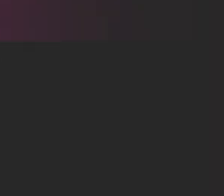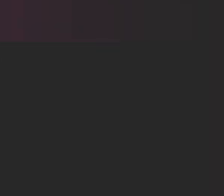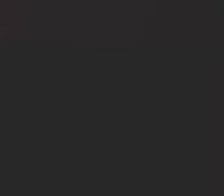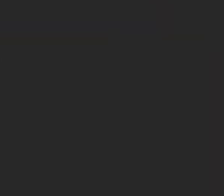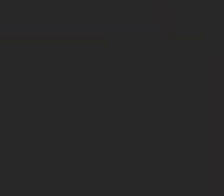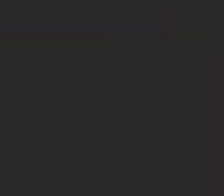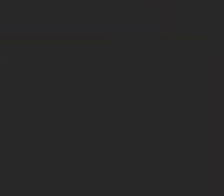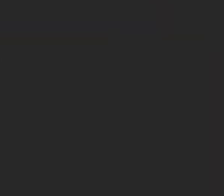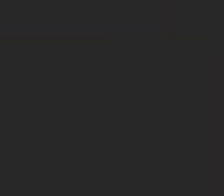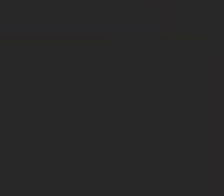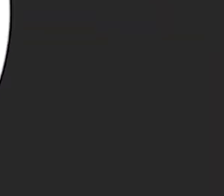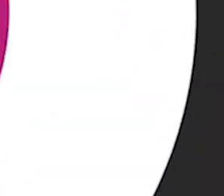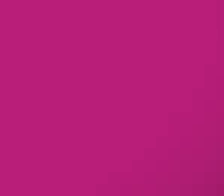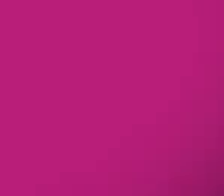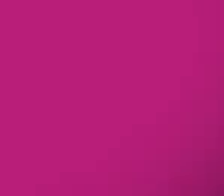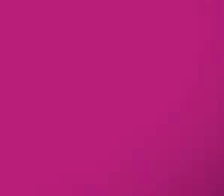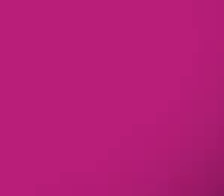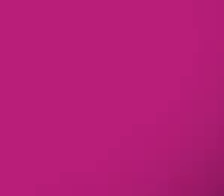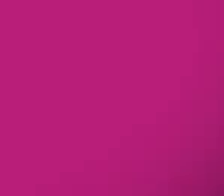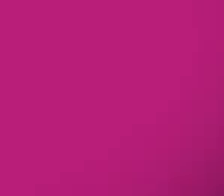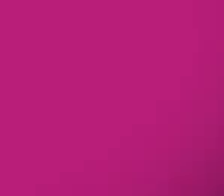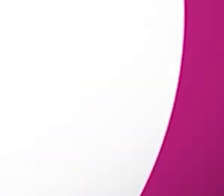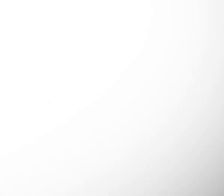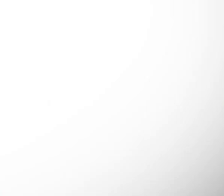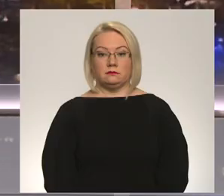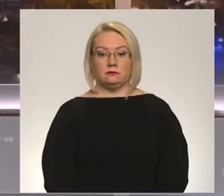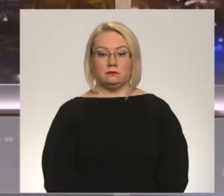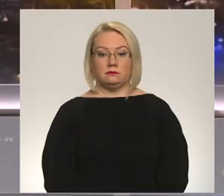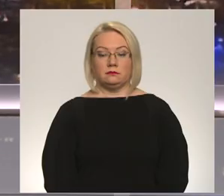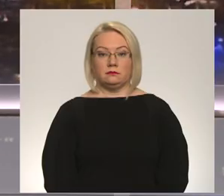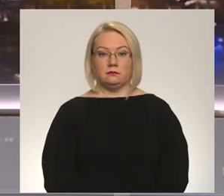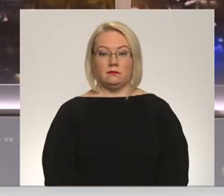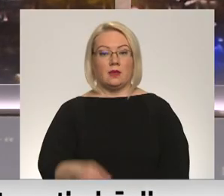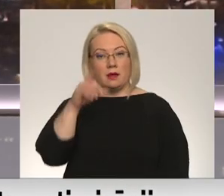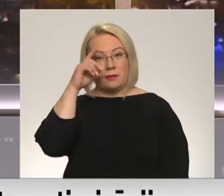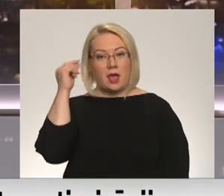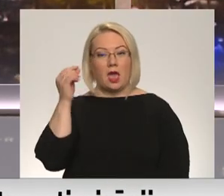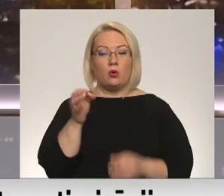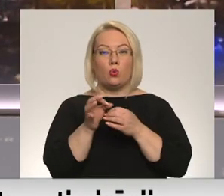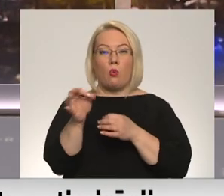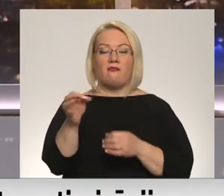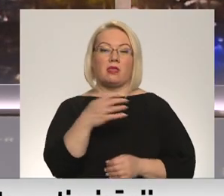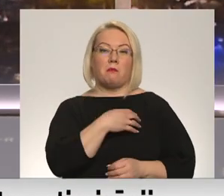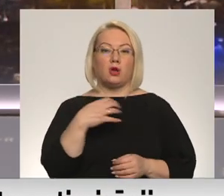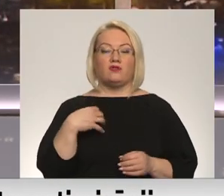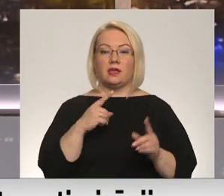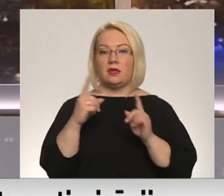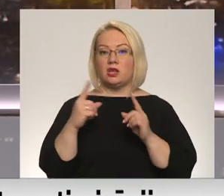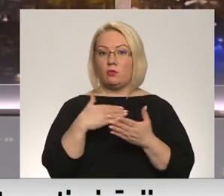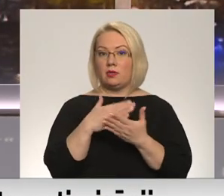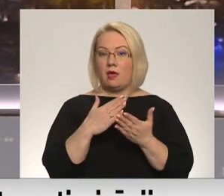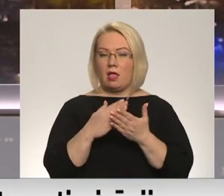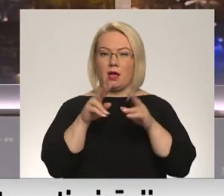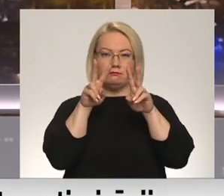Re! Viss ēters ir te! Prēļu novada pašvaldības transporta daļa,